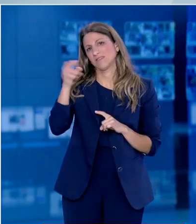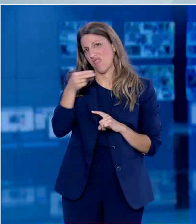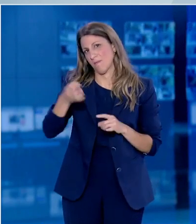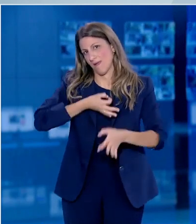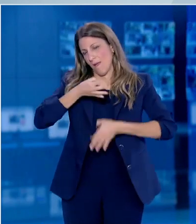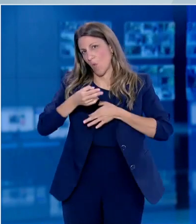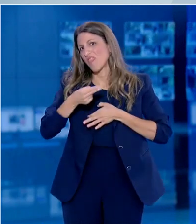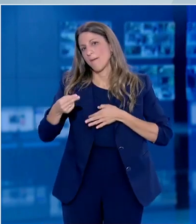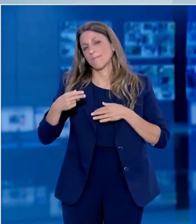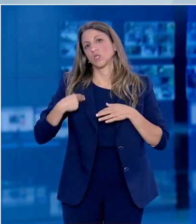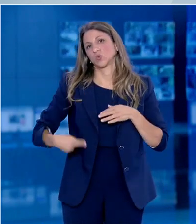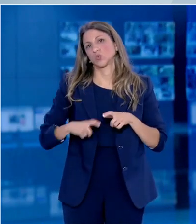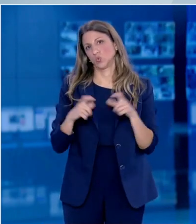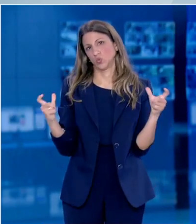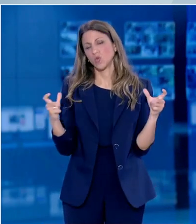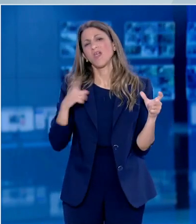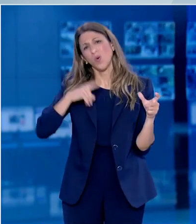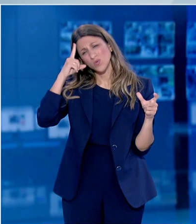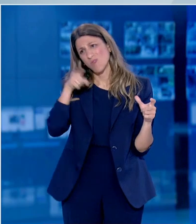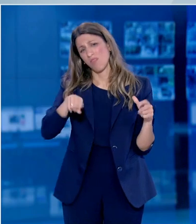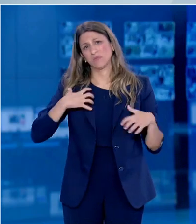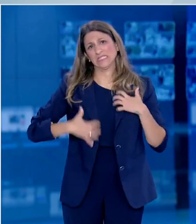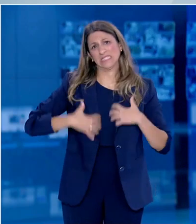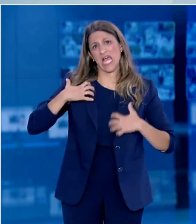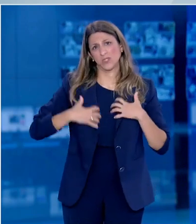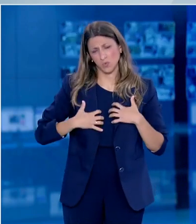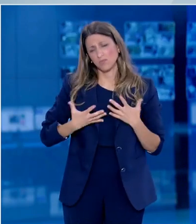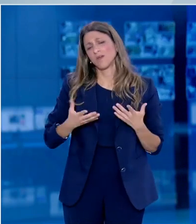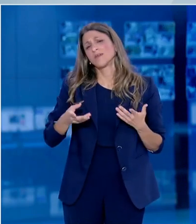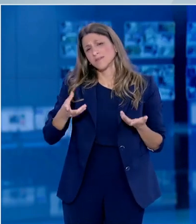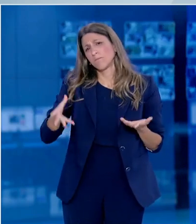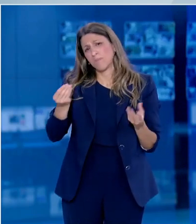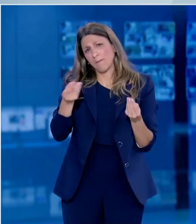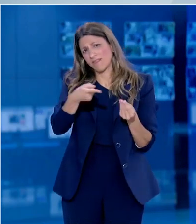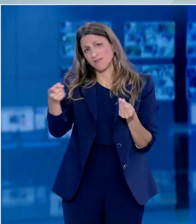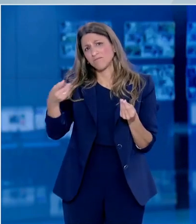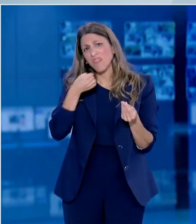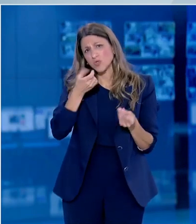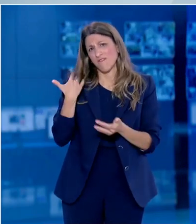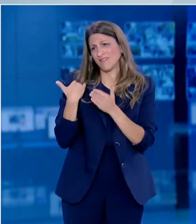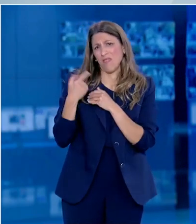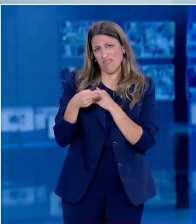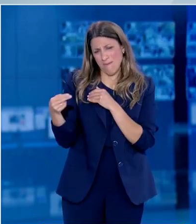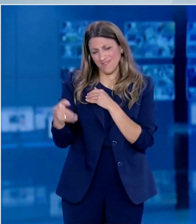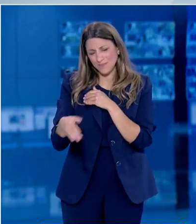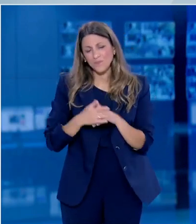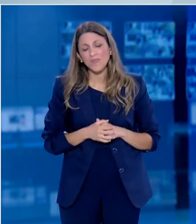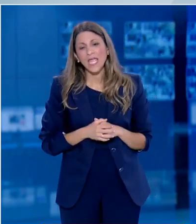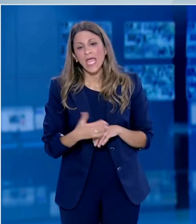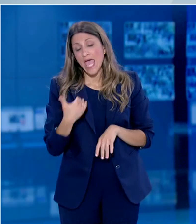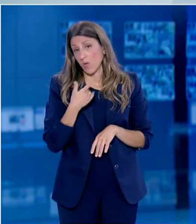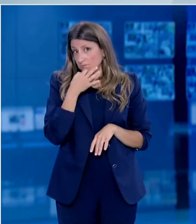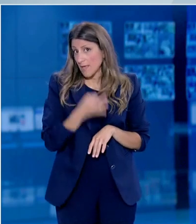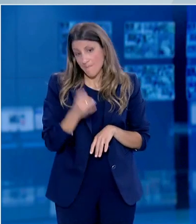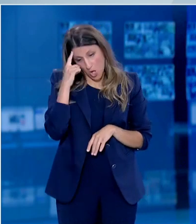πολύ κόσμο. Είδα και τις διεθνείς αναφορές σε αυτό το θέμα. Και νομίζω έβαλα τη δικιά μου προσωπική